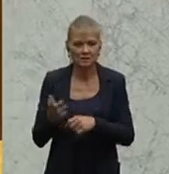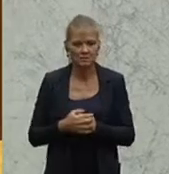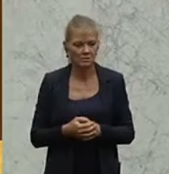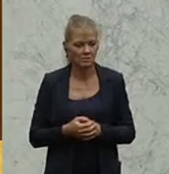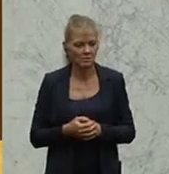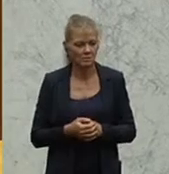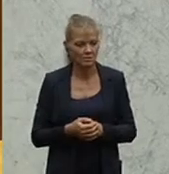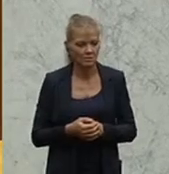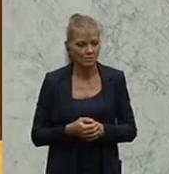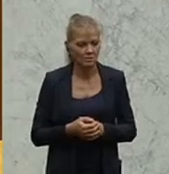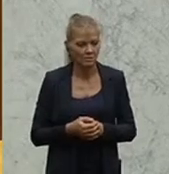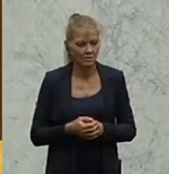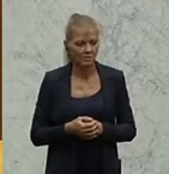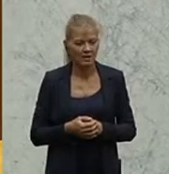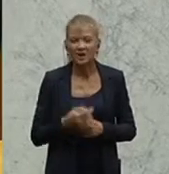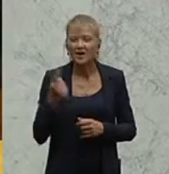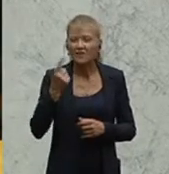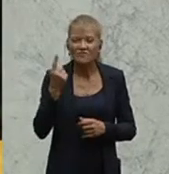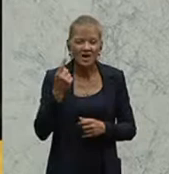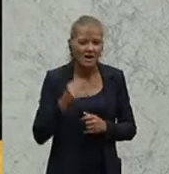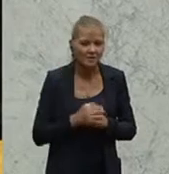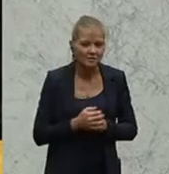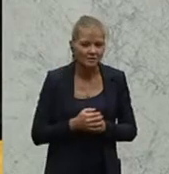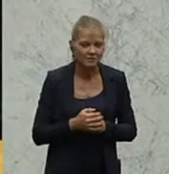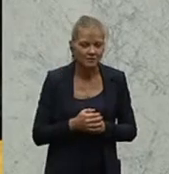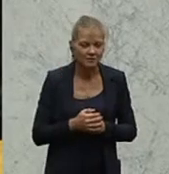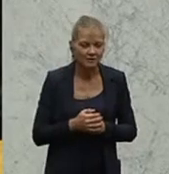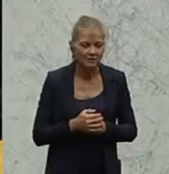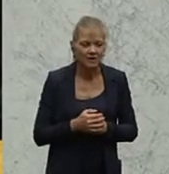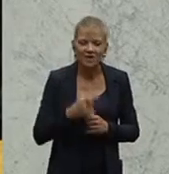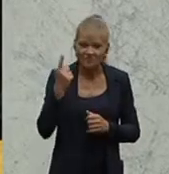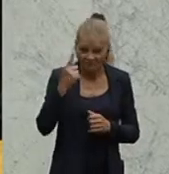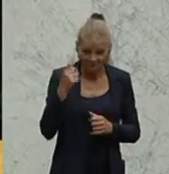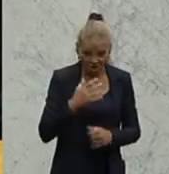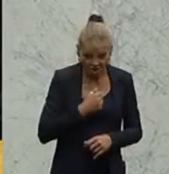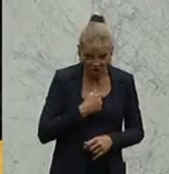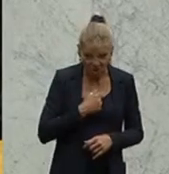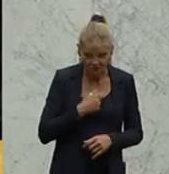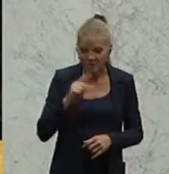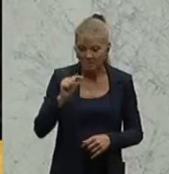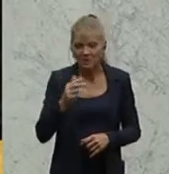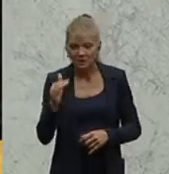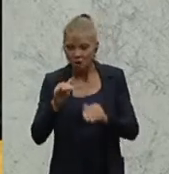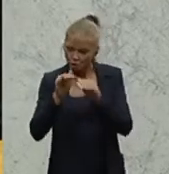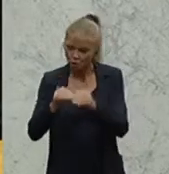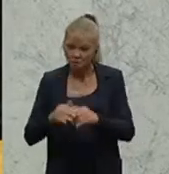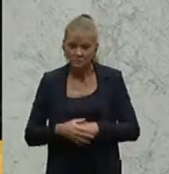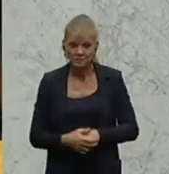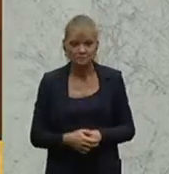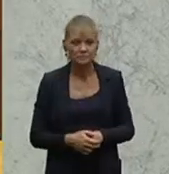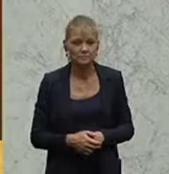auf Dauer besteht. Wer würde in der Lage sein, diese Minderheit zu schützen?